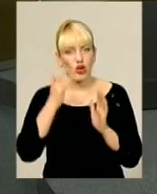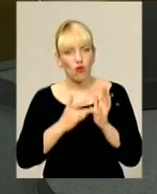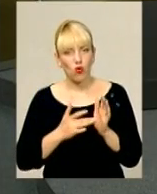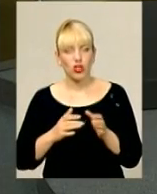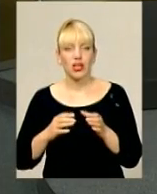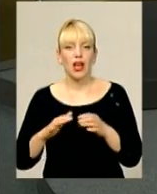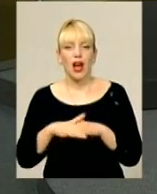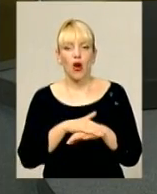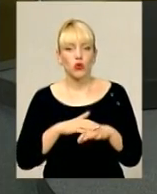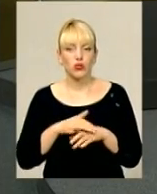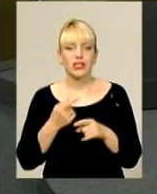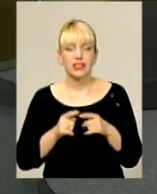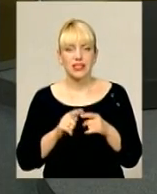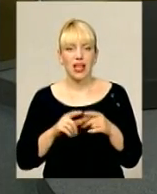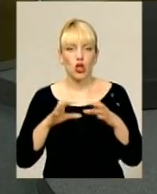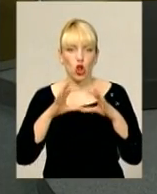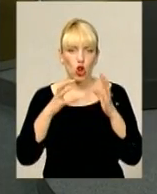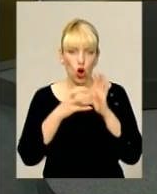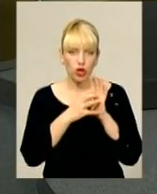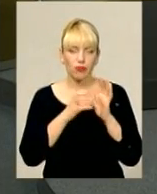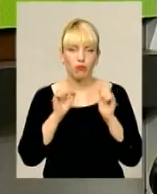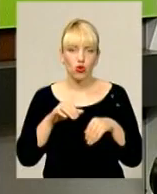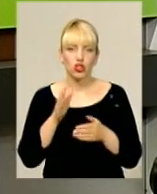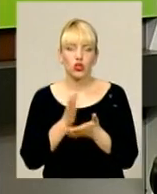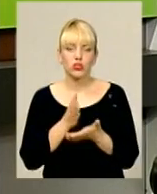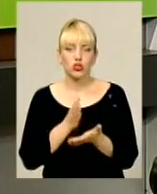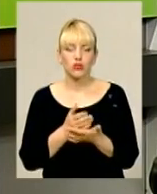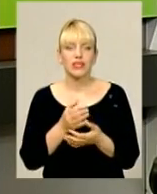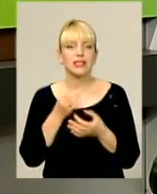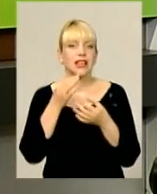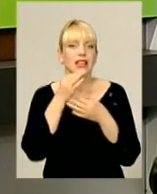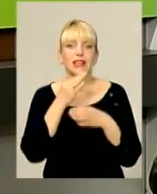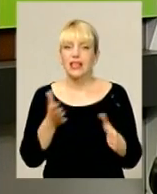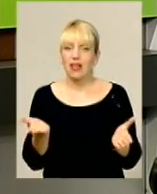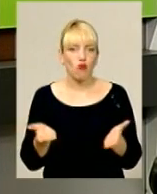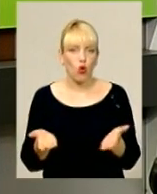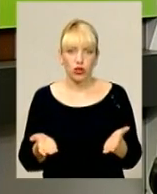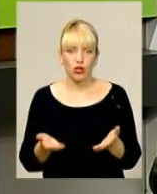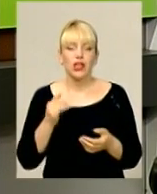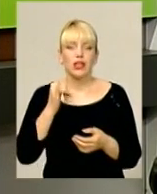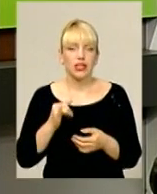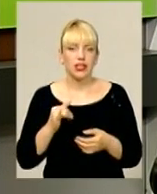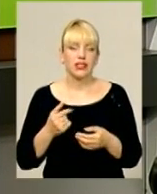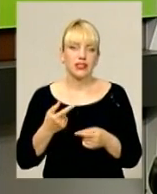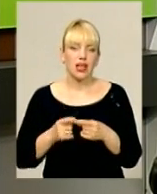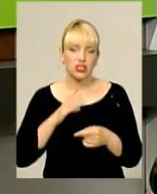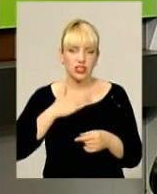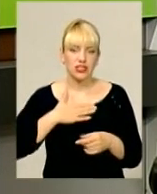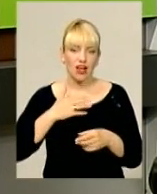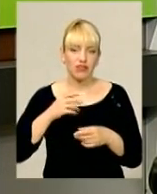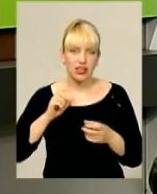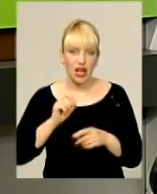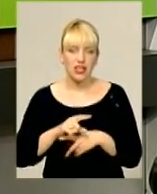бренд, логотип може розташовуватись де завгодно. І наше завдання – максимально